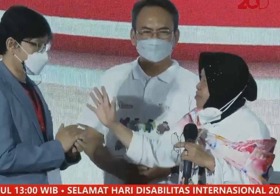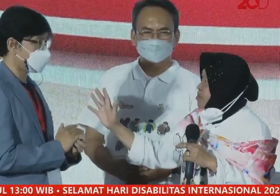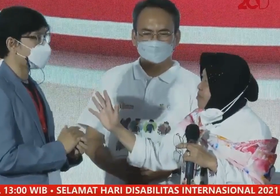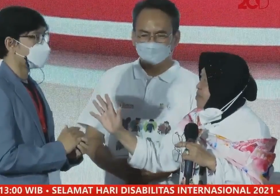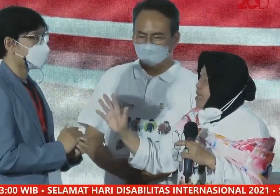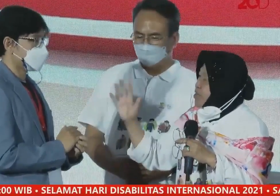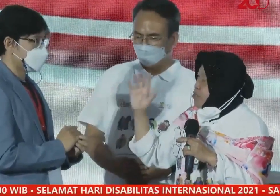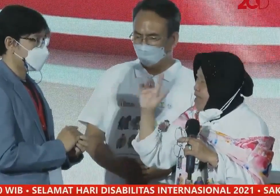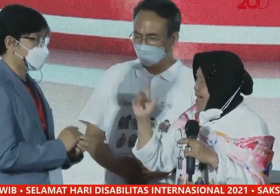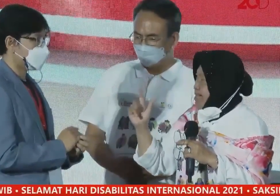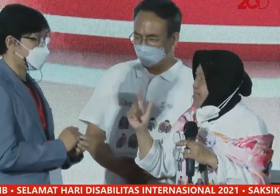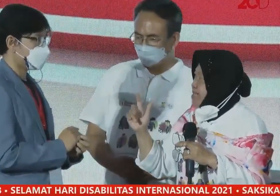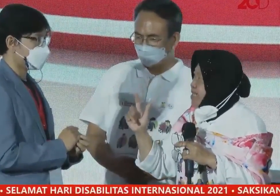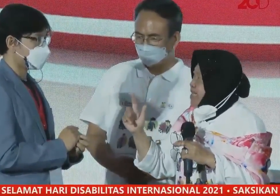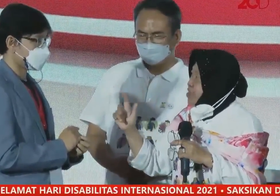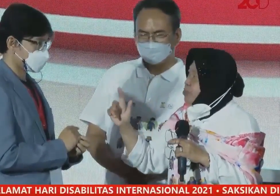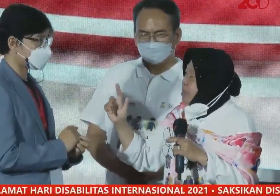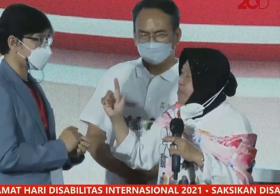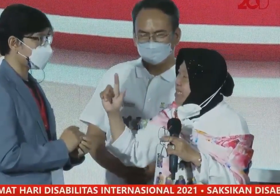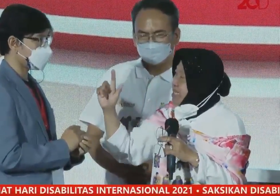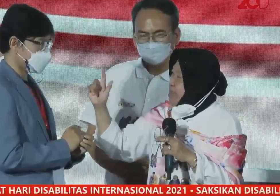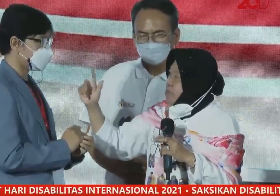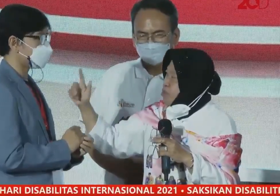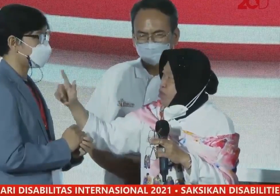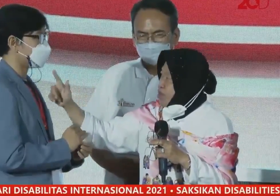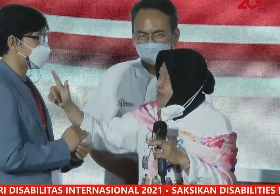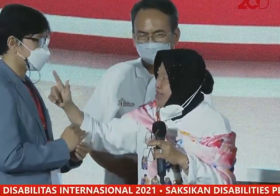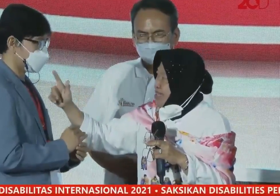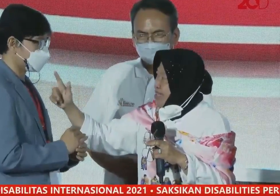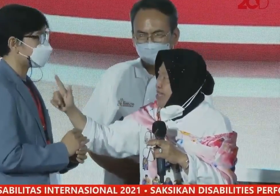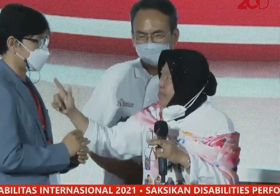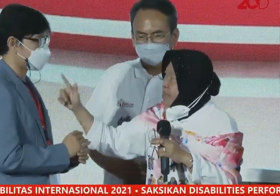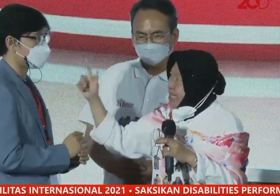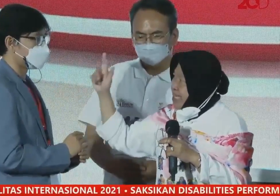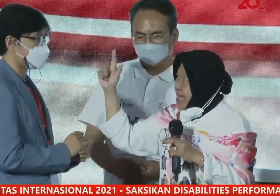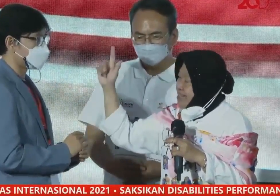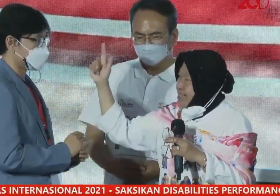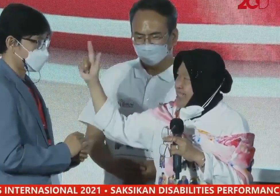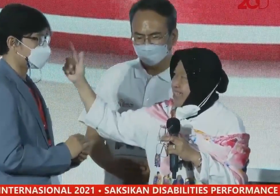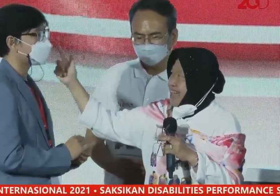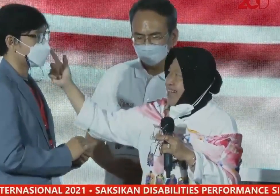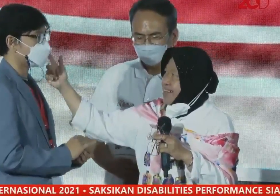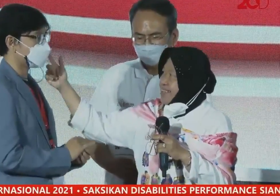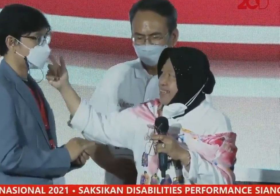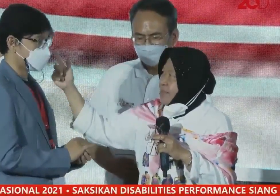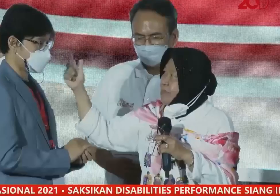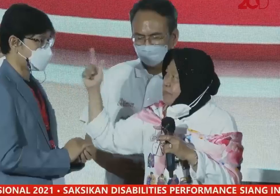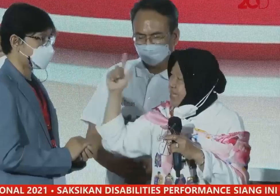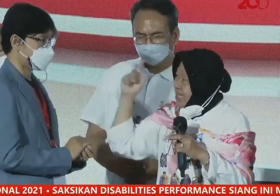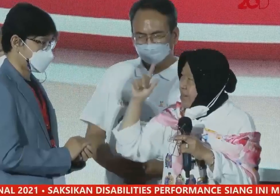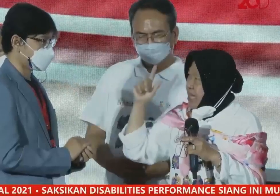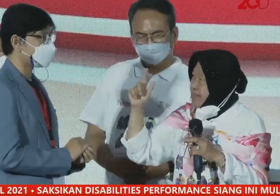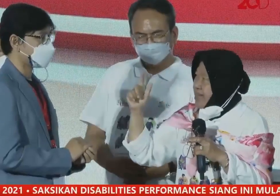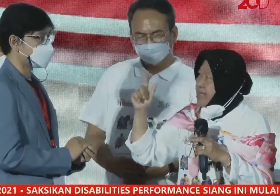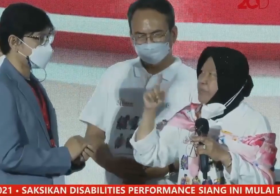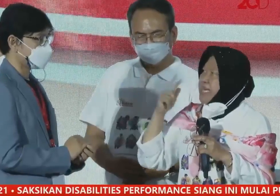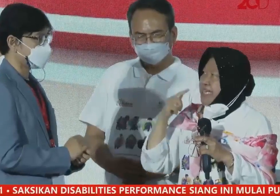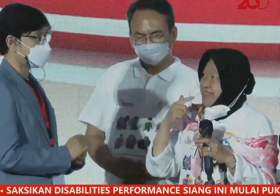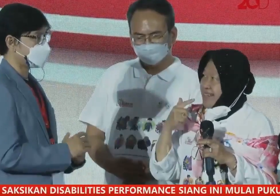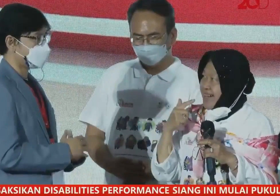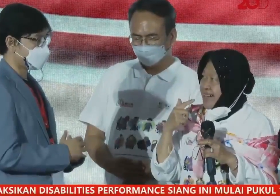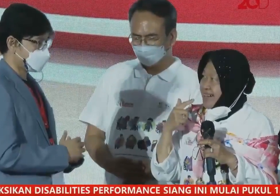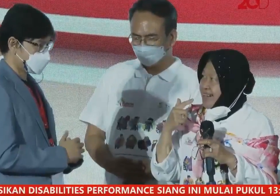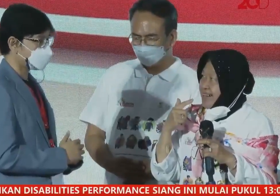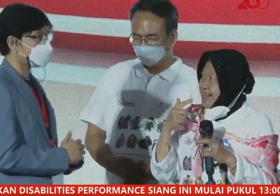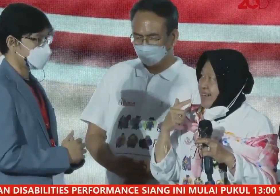tahu, Tuhan itu memberikan mulut, memberikan telinga, memberikan mata kepada